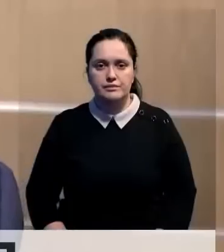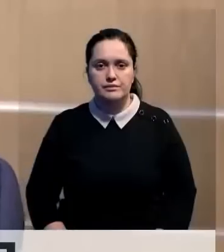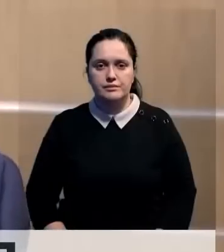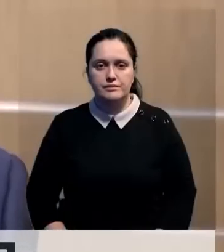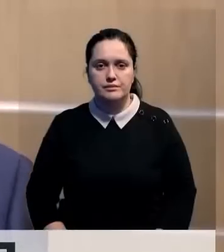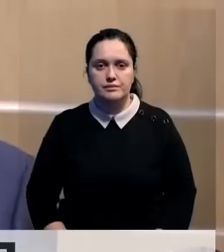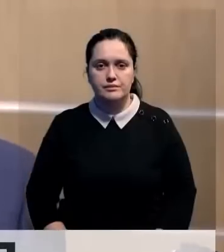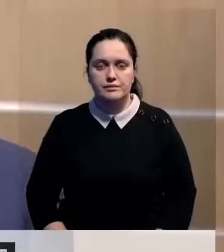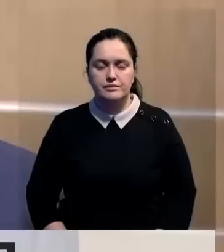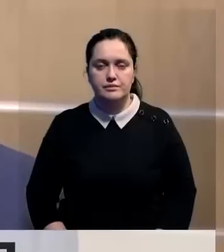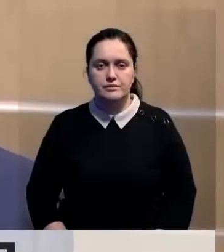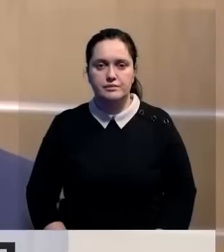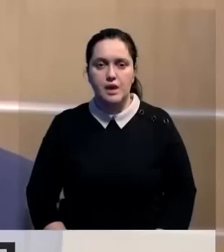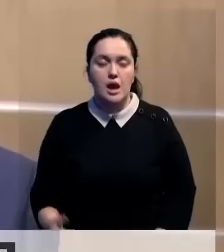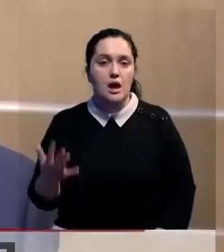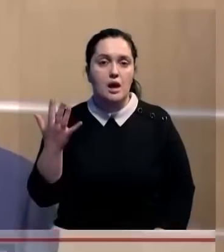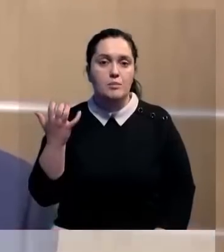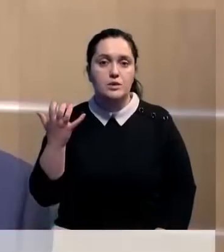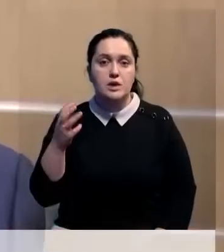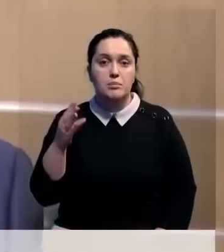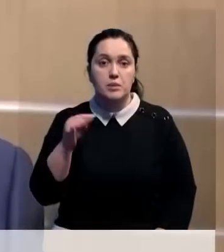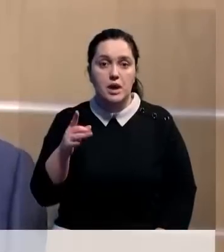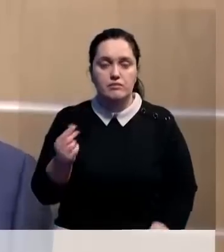Здесь 500 миллиардов с